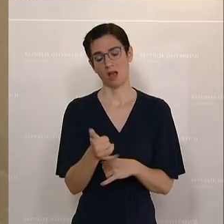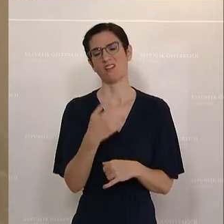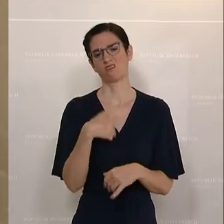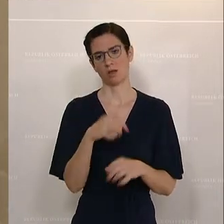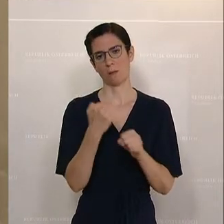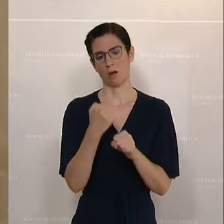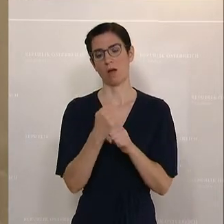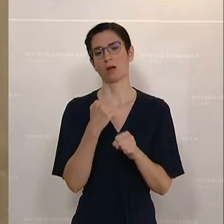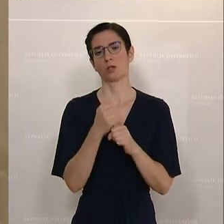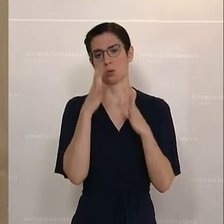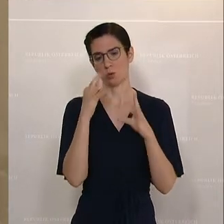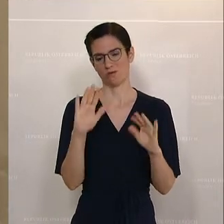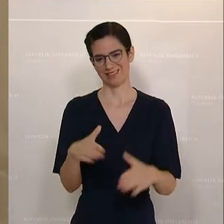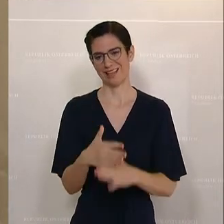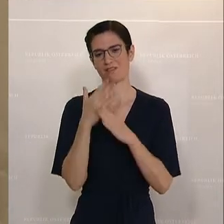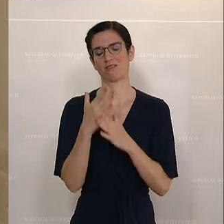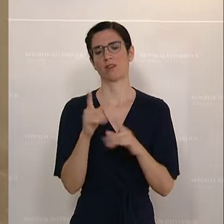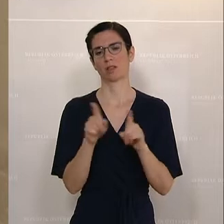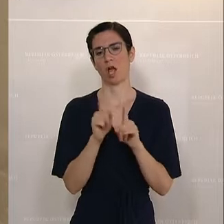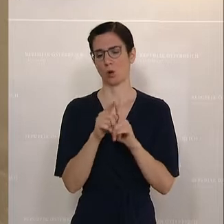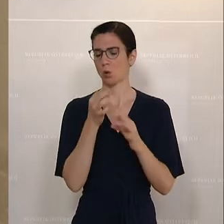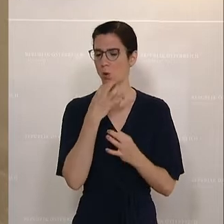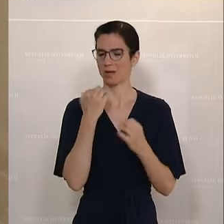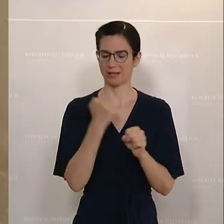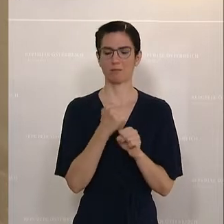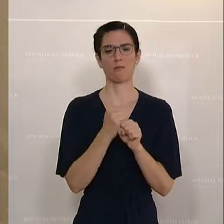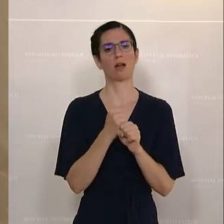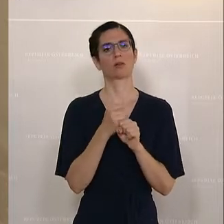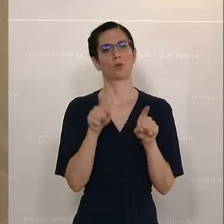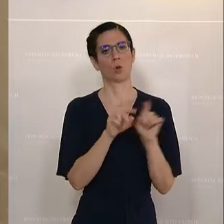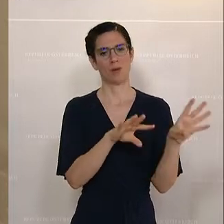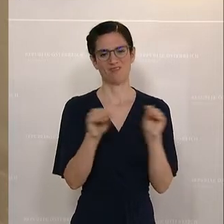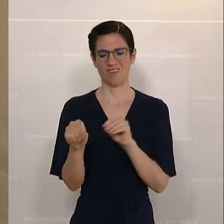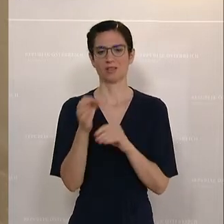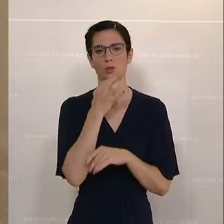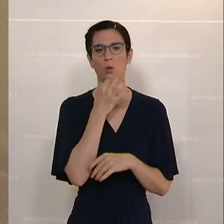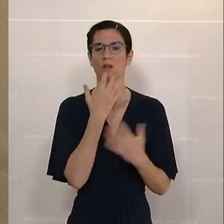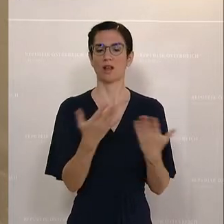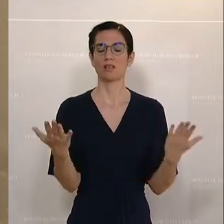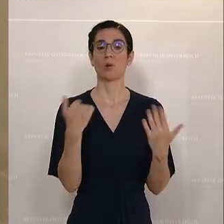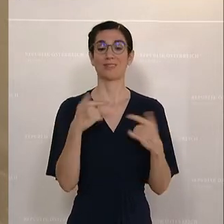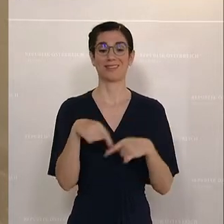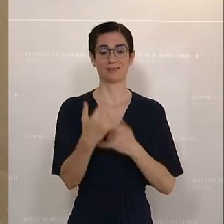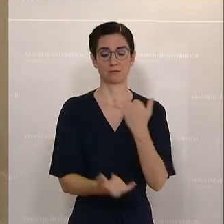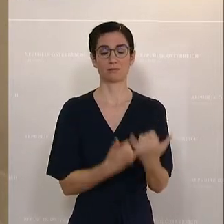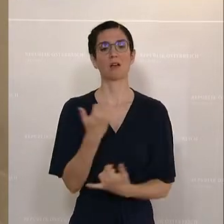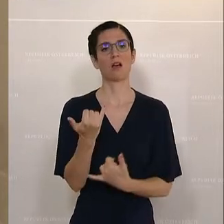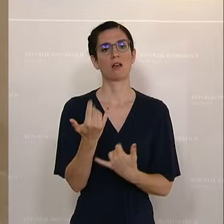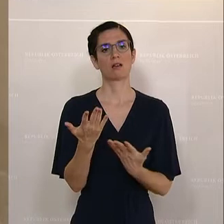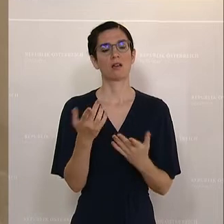machen Soforthilfen, tun das. Die Hilfe kommt auch an und wir sind im kommenden Jahr natürlich